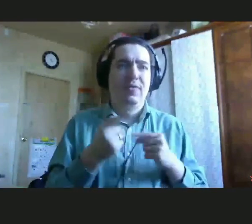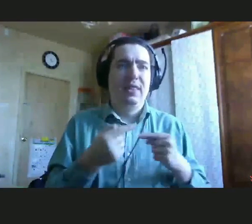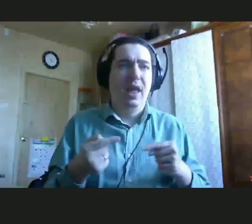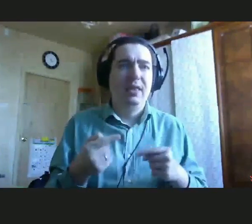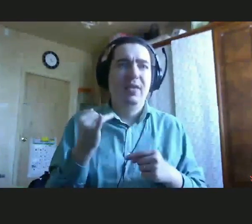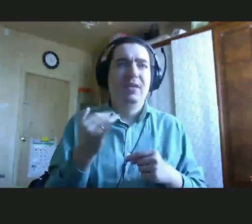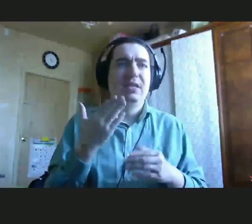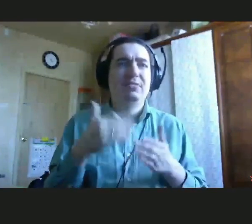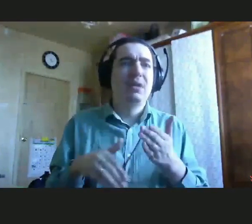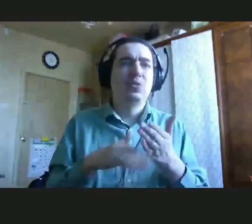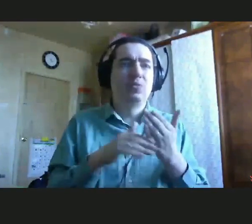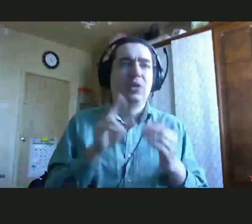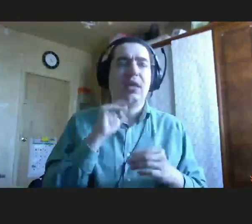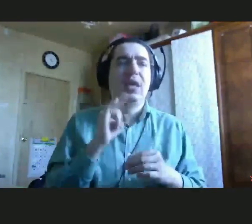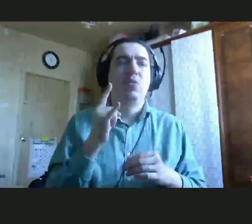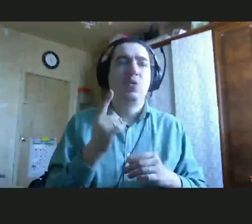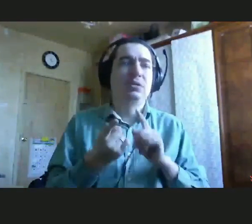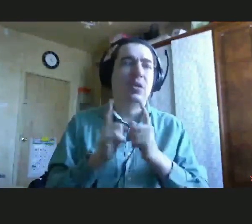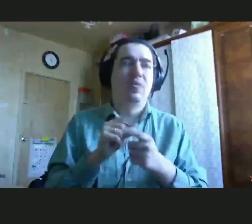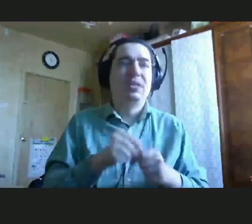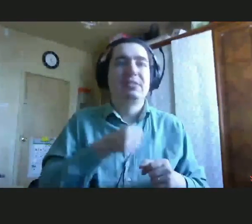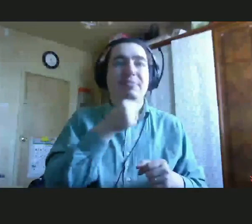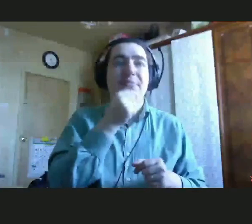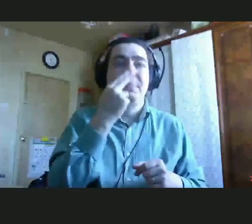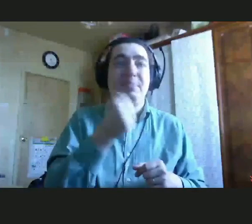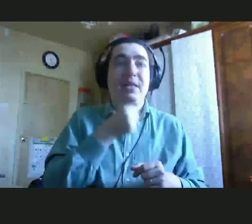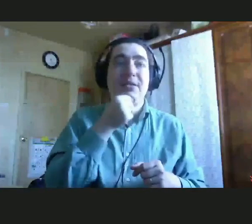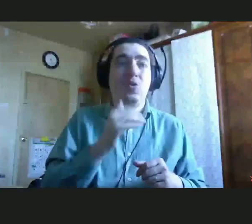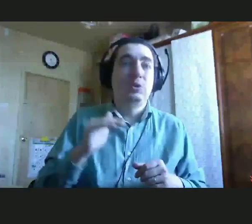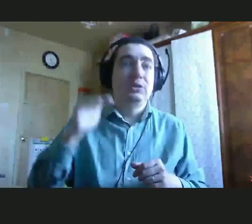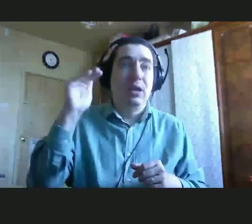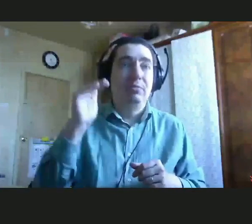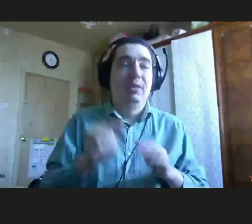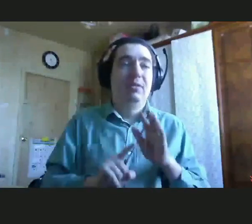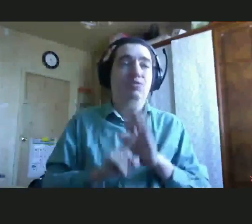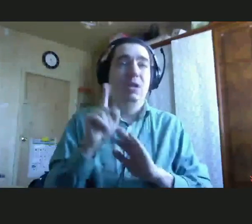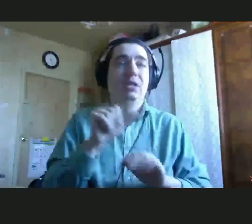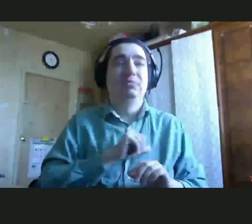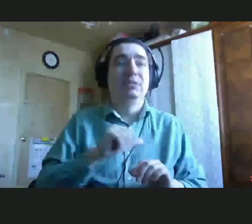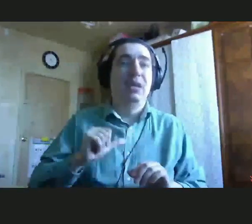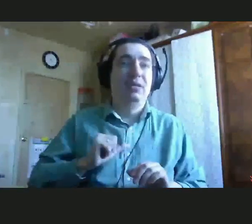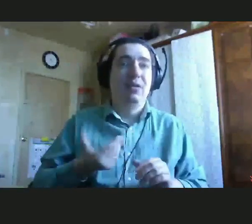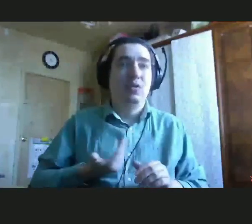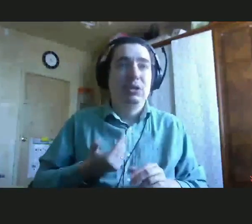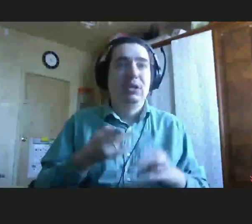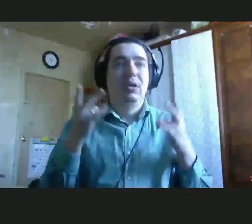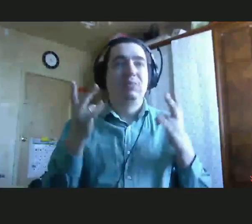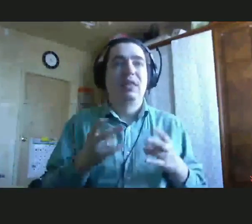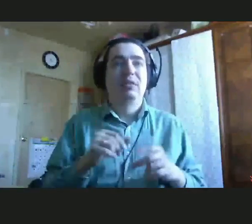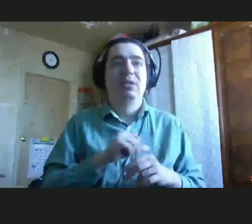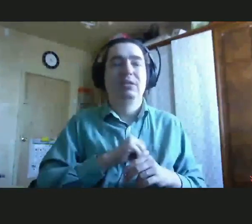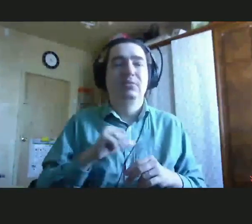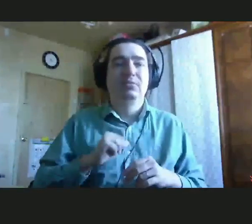ребенок становится подростком, и нужно мотивировать его на самостоятельную жизнь, необходимо мотивировать